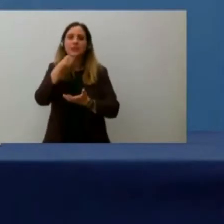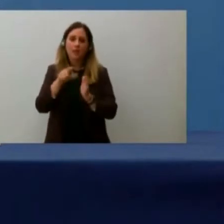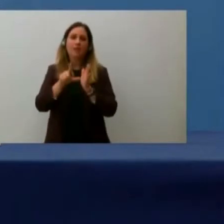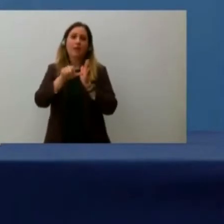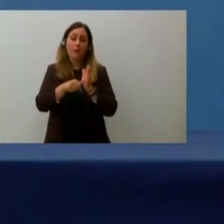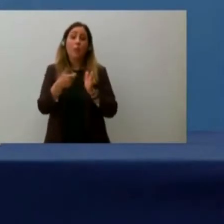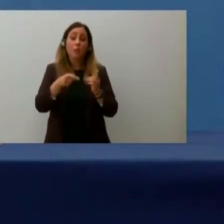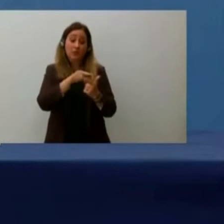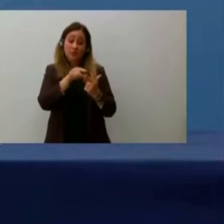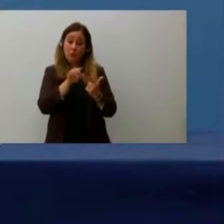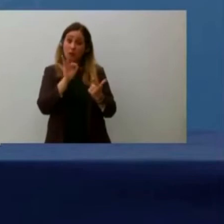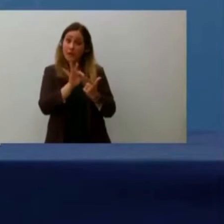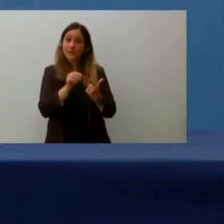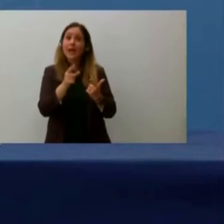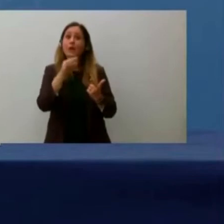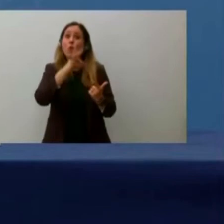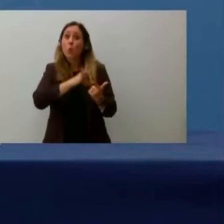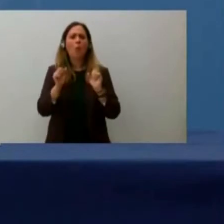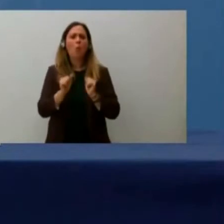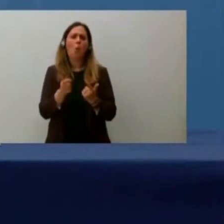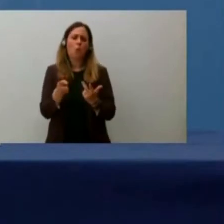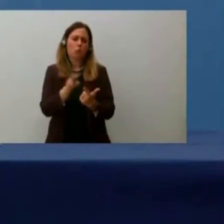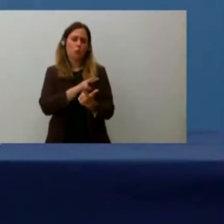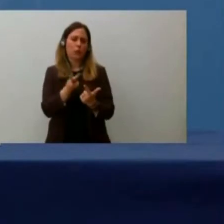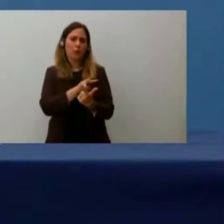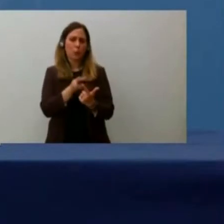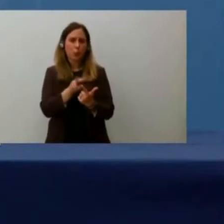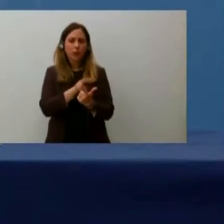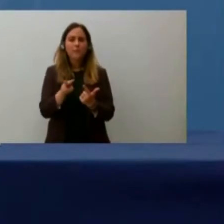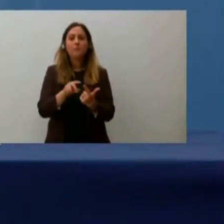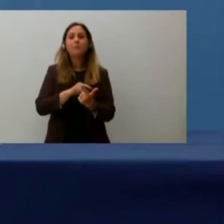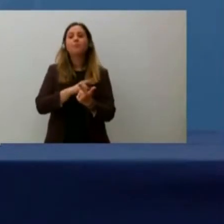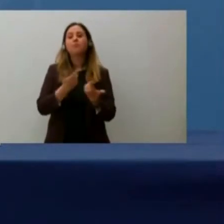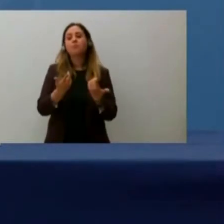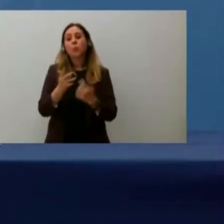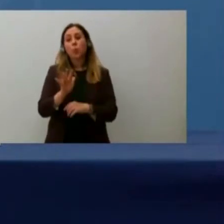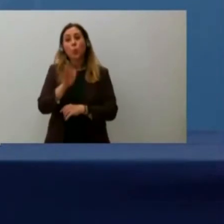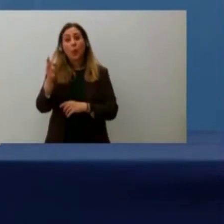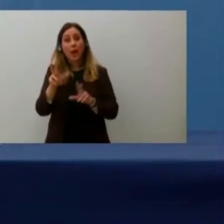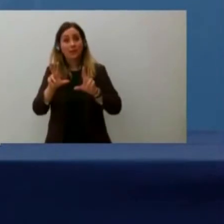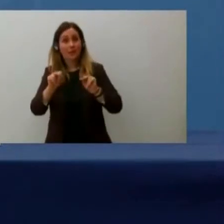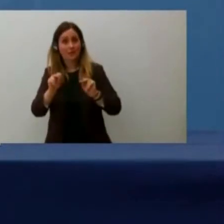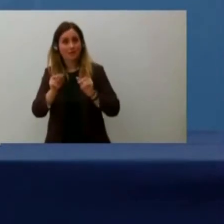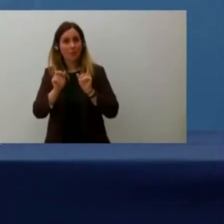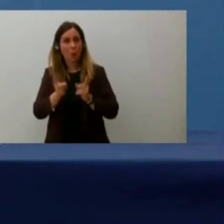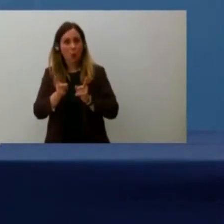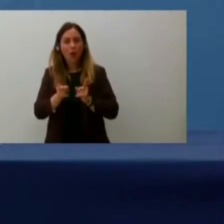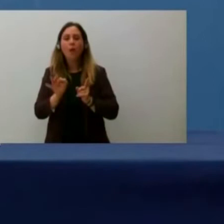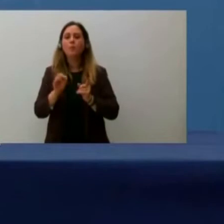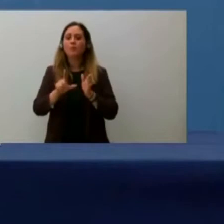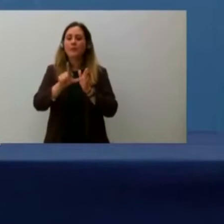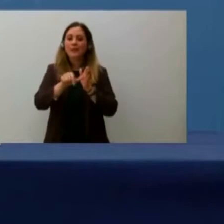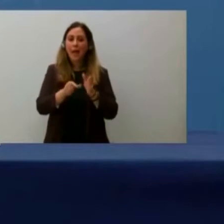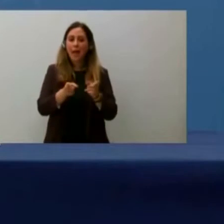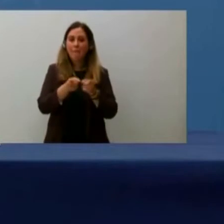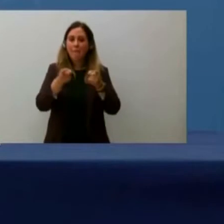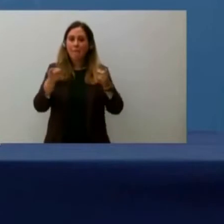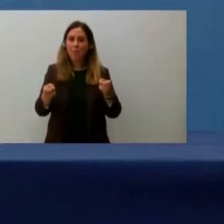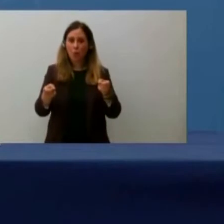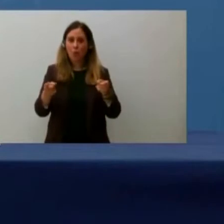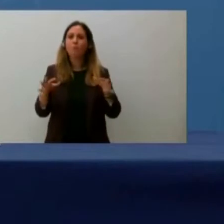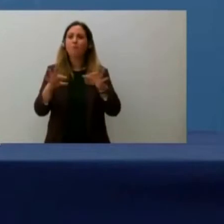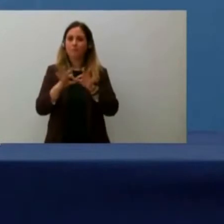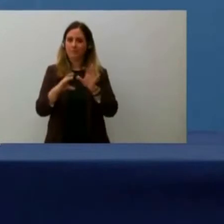tempo. Comunque intanto si fanno tutte e due le cose. La seconda novità è l'arco temporale che ora abbraccia il